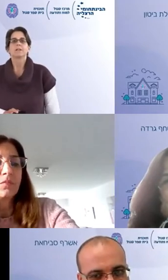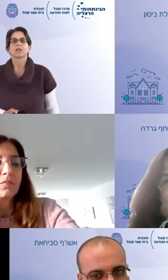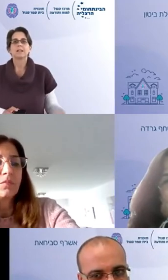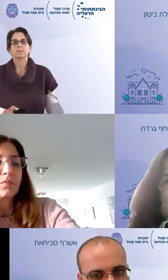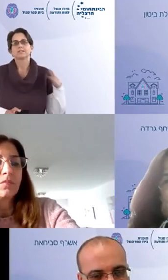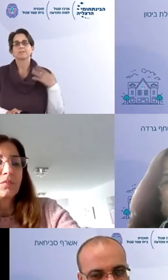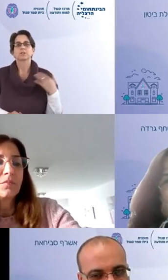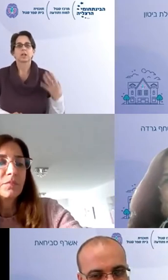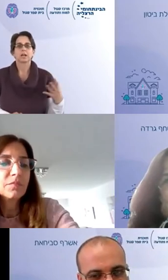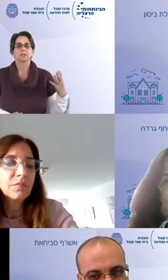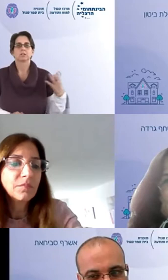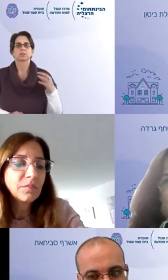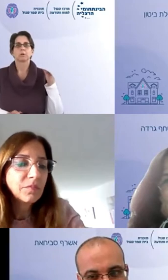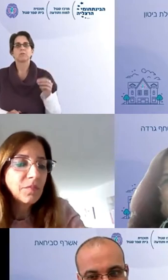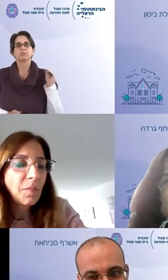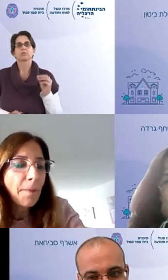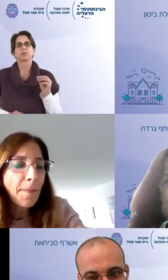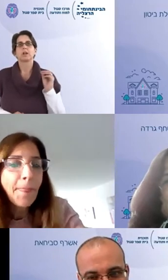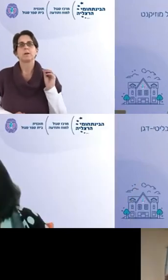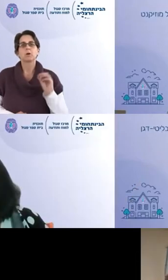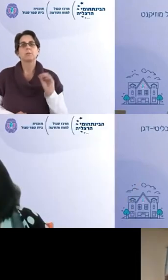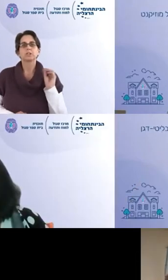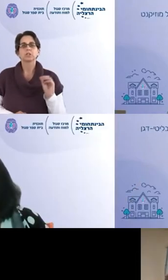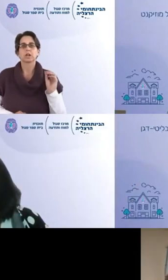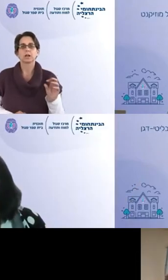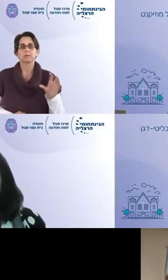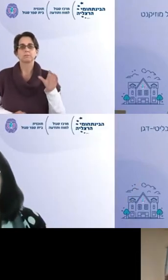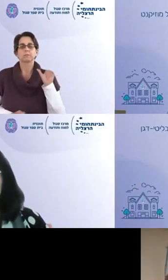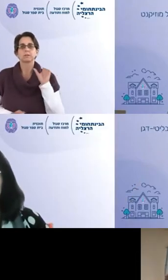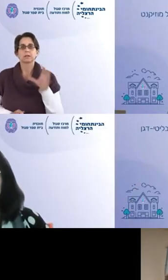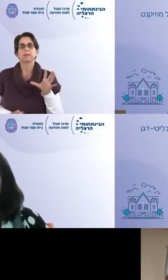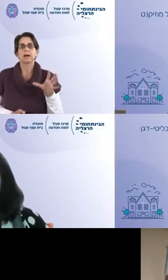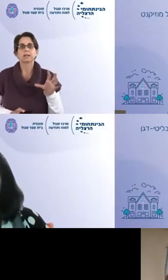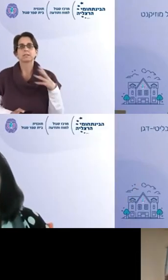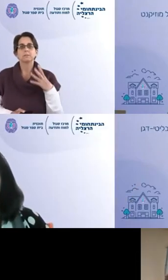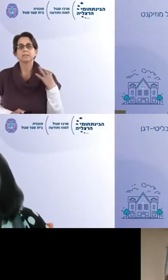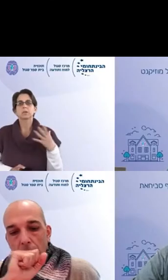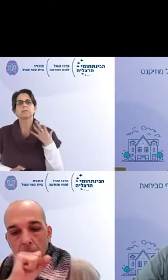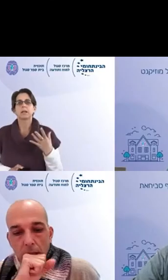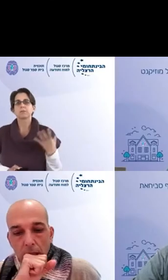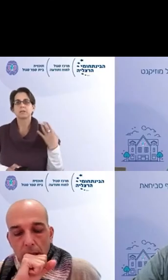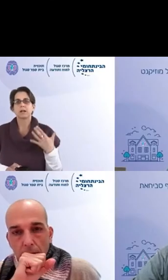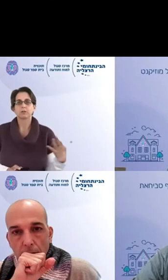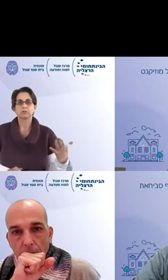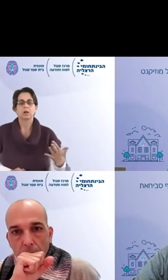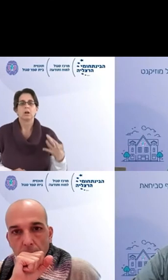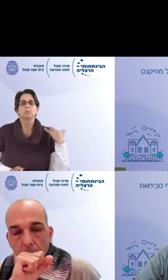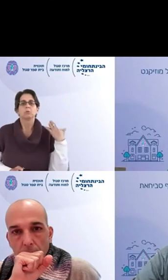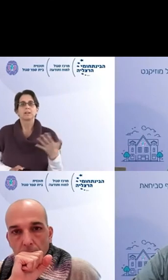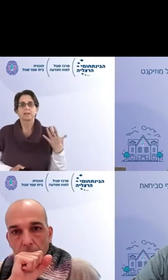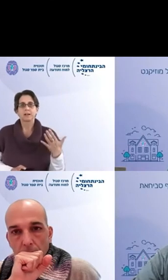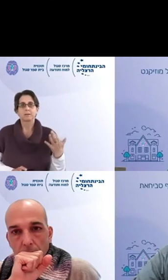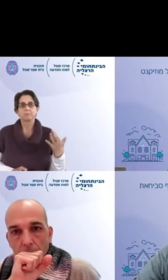והשאלה הזאת היא דווקא שאלה שמכוונת יותר למקום האישי שלכם כמנהלים אתם בעצם כמנהלים ומנהלות